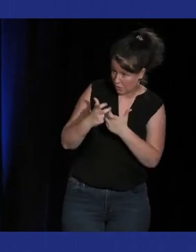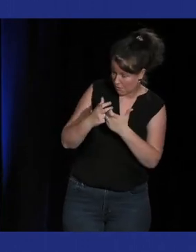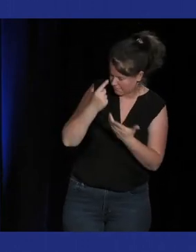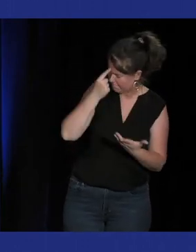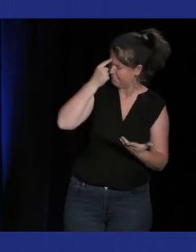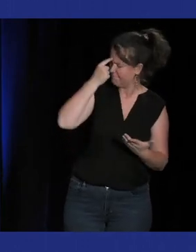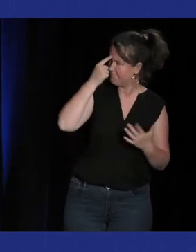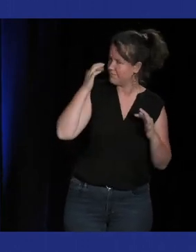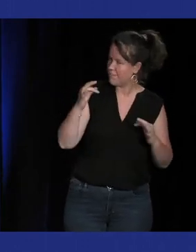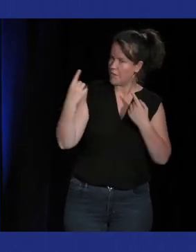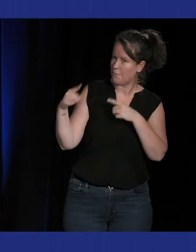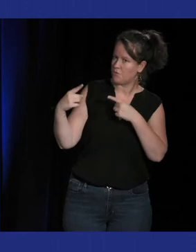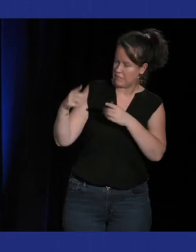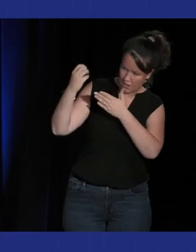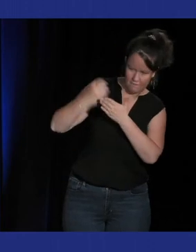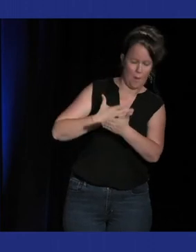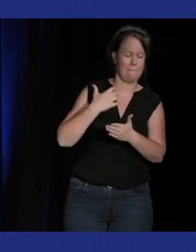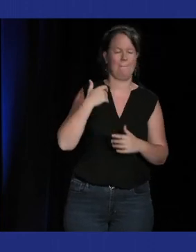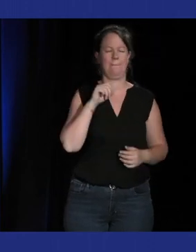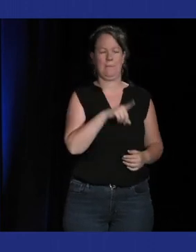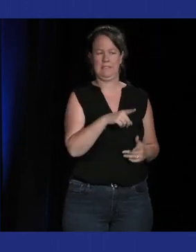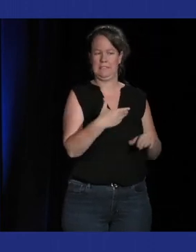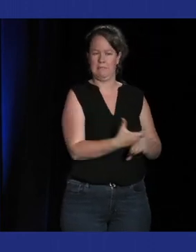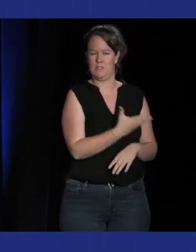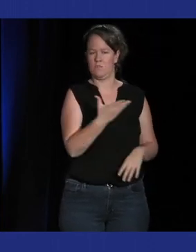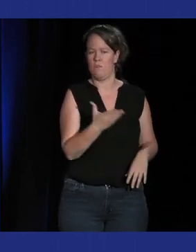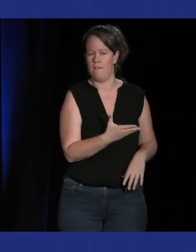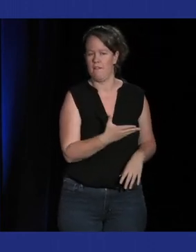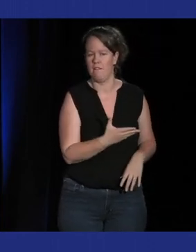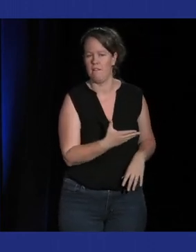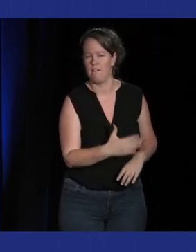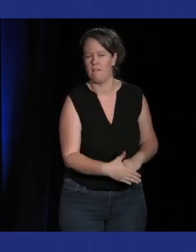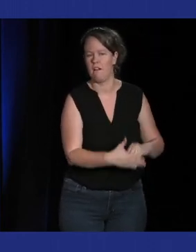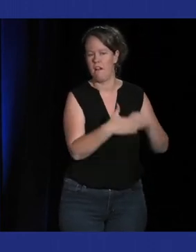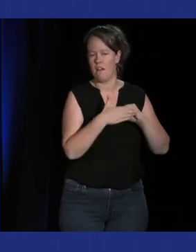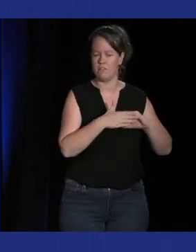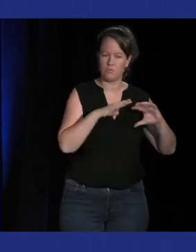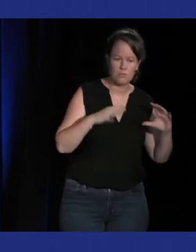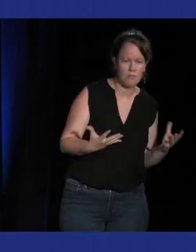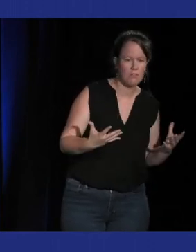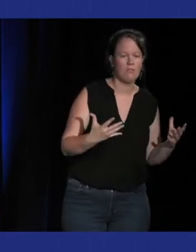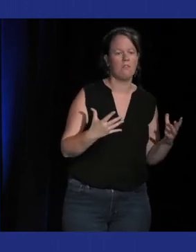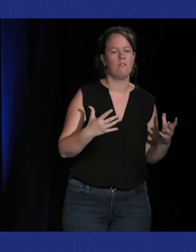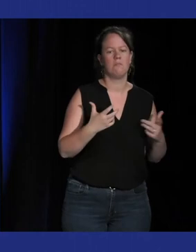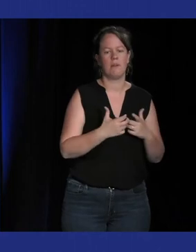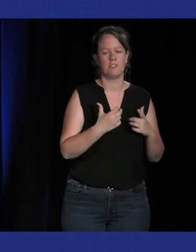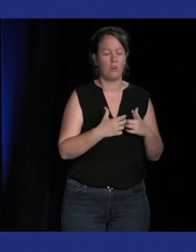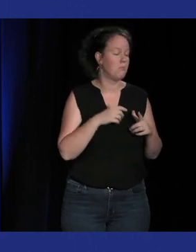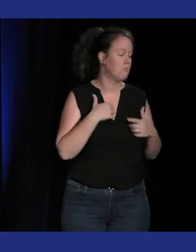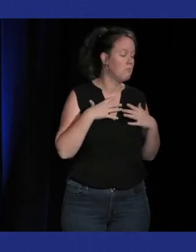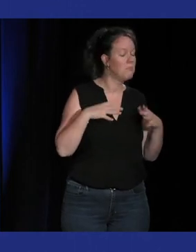construction musicale qui vont vous signifier un événement et qui vous ont justement aidé à découvrir un secret un pattern